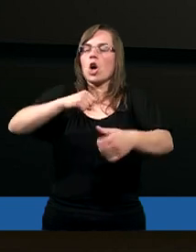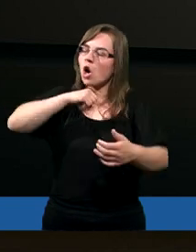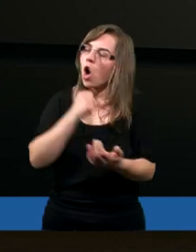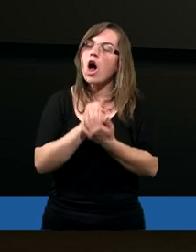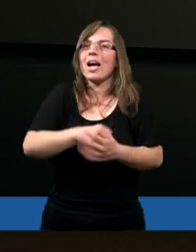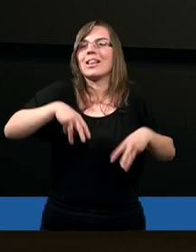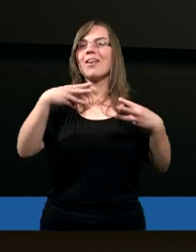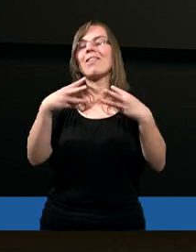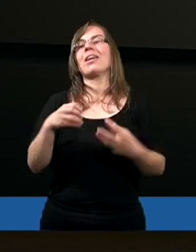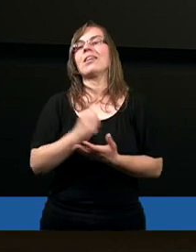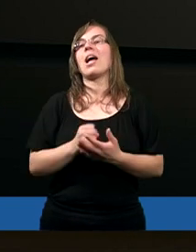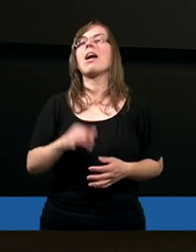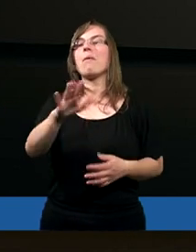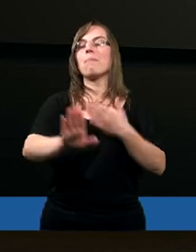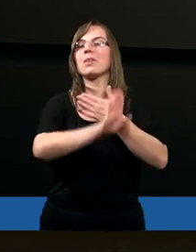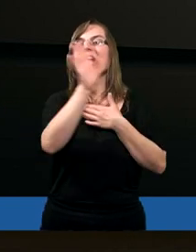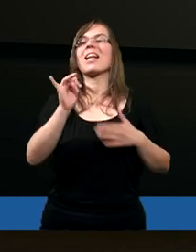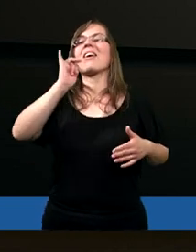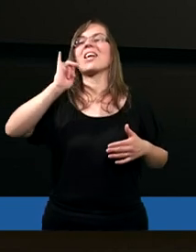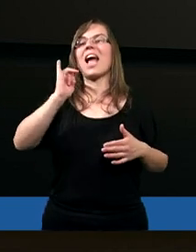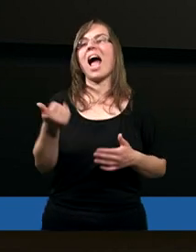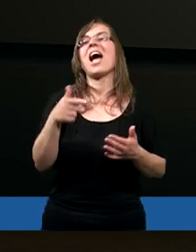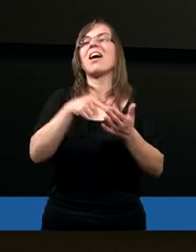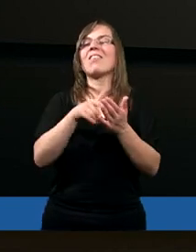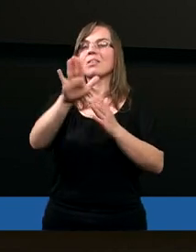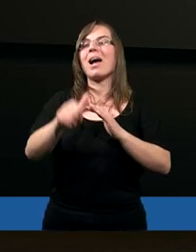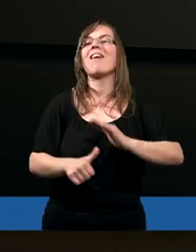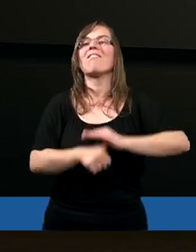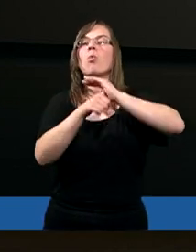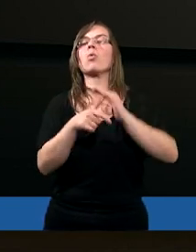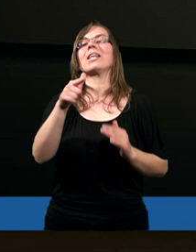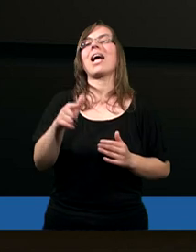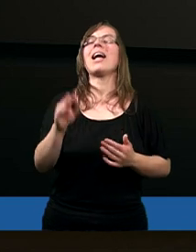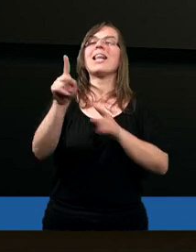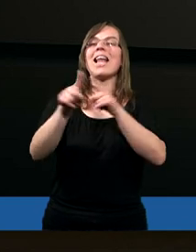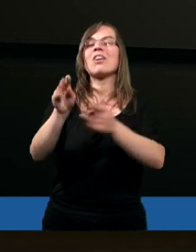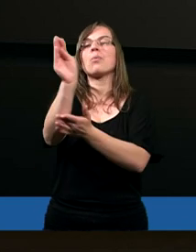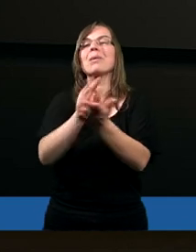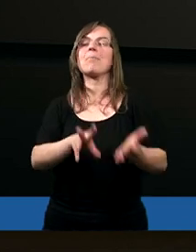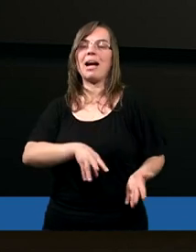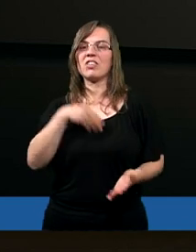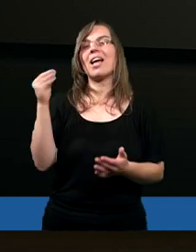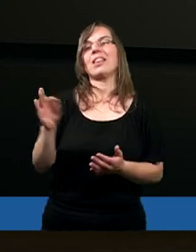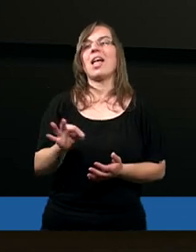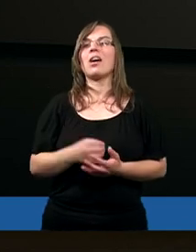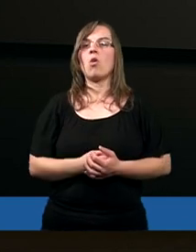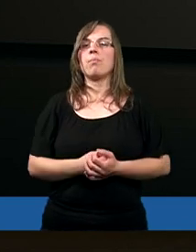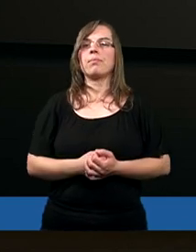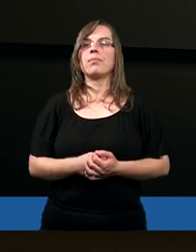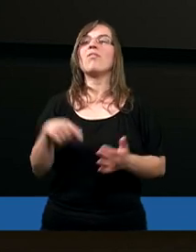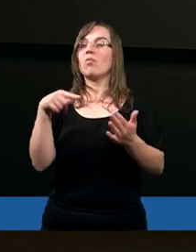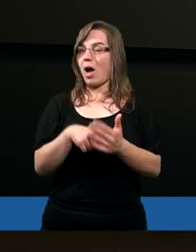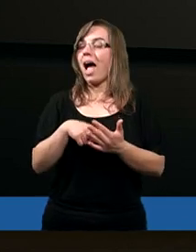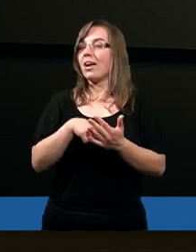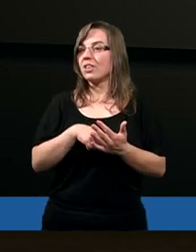konkretny, bo on przedstawia właśnie jakie ma funkcje, jakie ma znaczenie Pismo Święte. No i